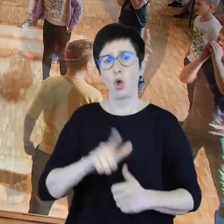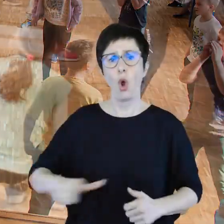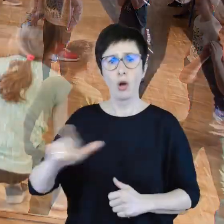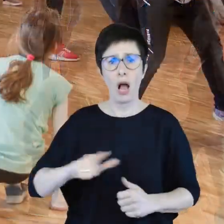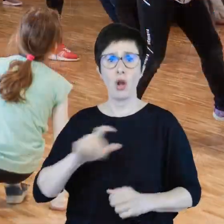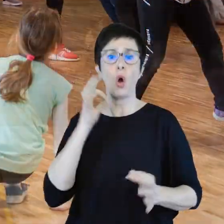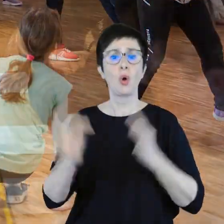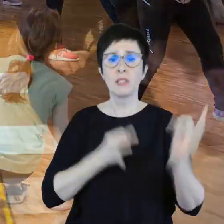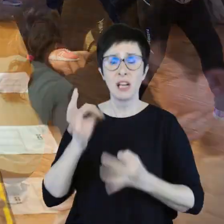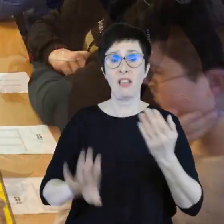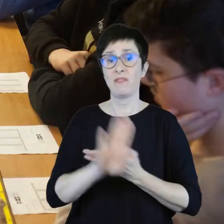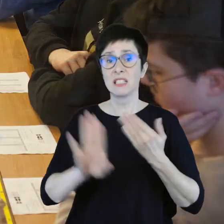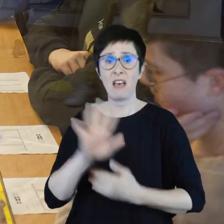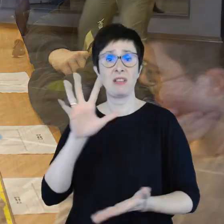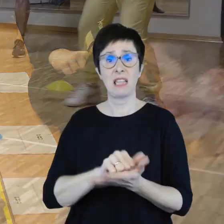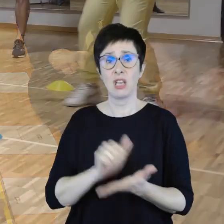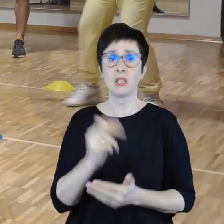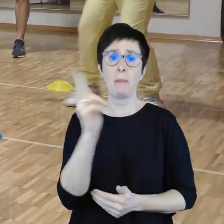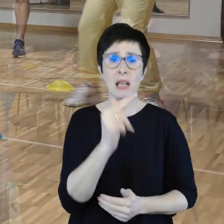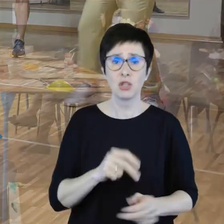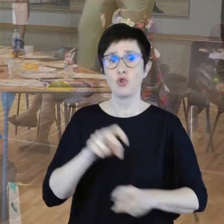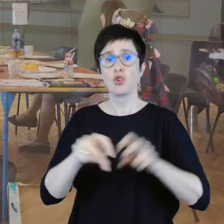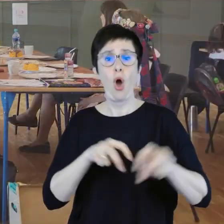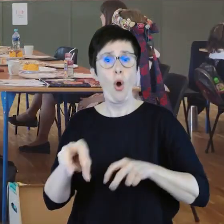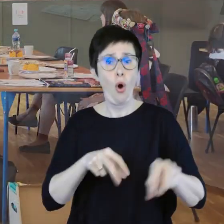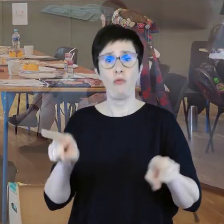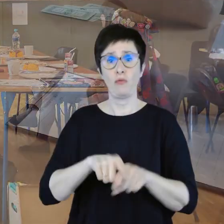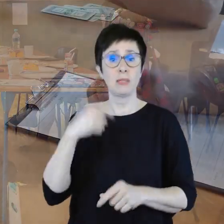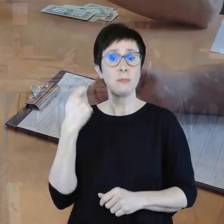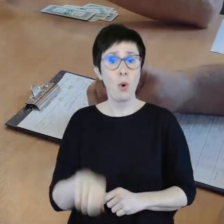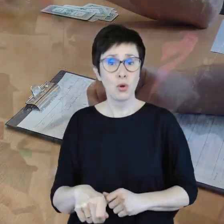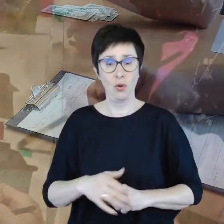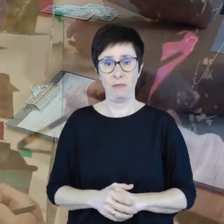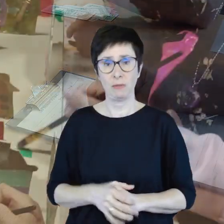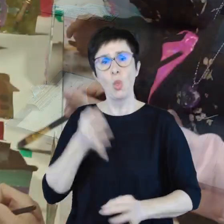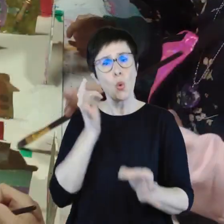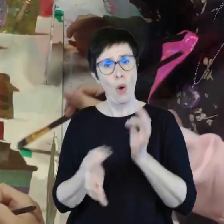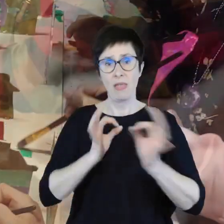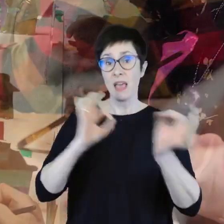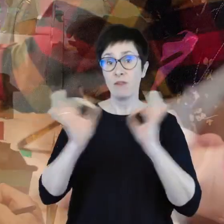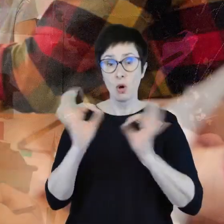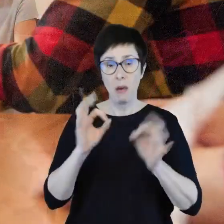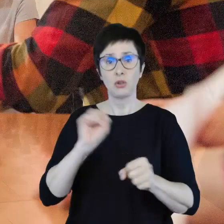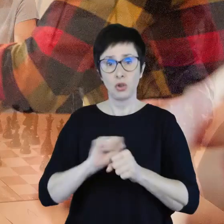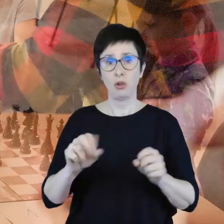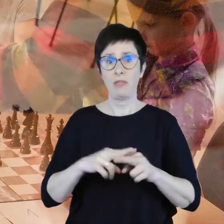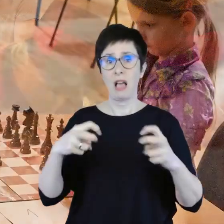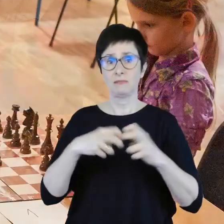się w większości wydarzenia lokalne, takie jak koncerty, wystawy, zajęcia plastyczne, szachowe oraz sportowe. Szczegółowe informacje